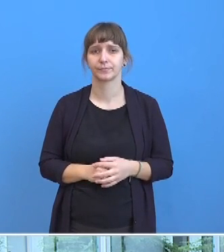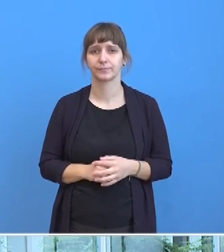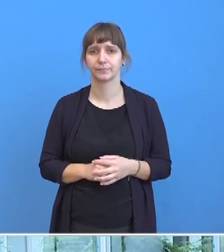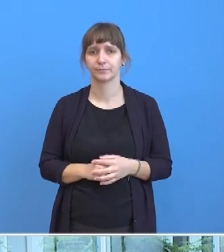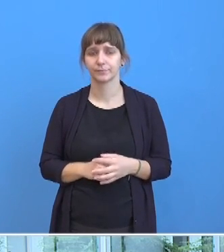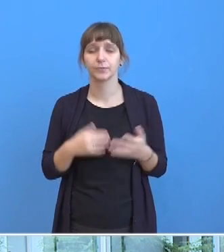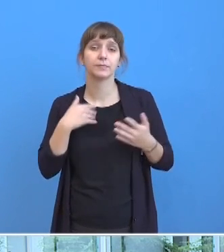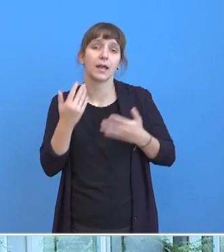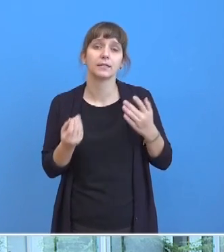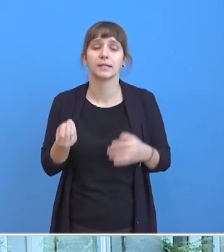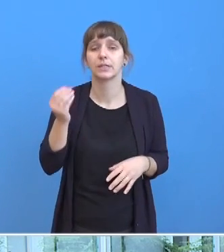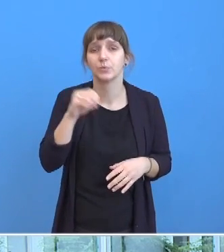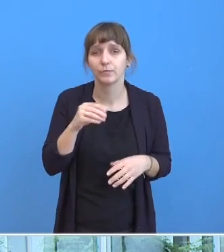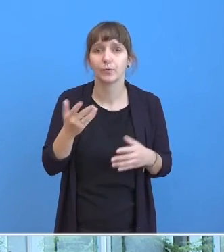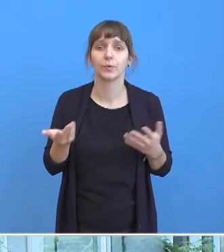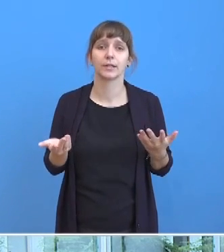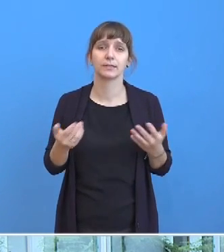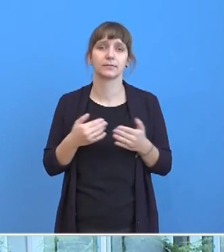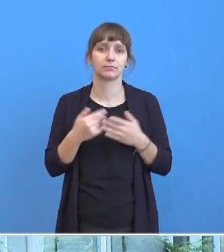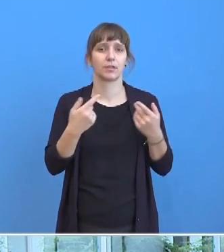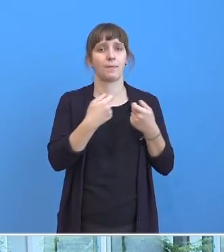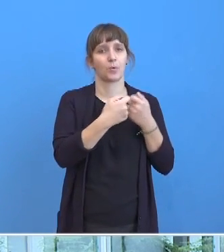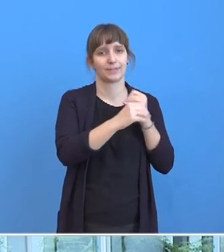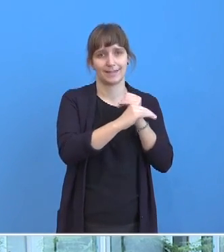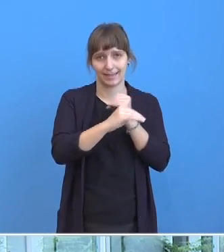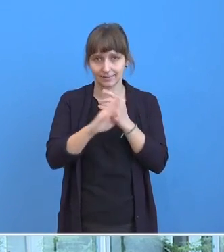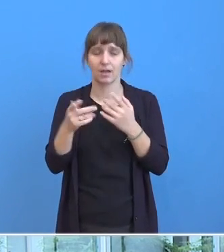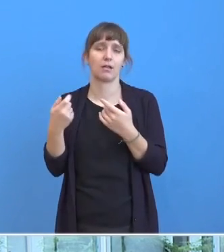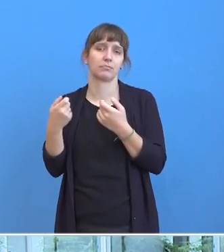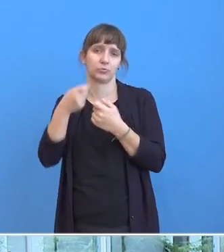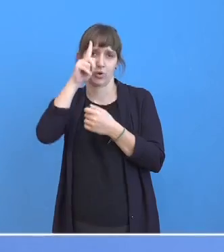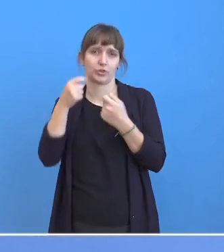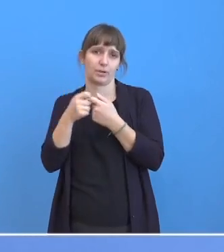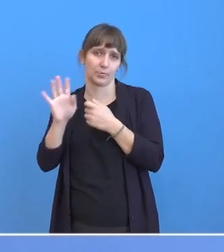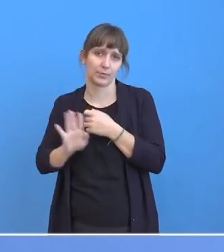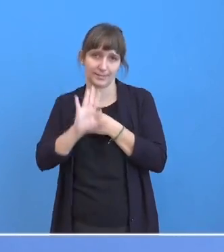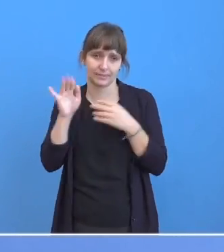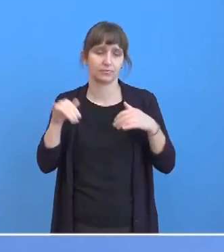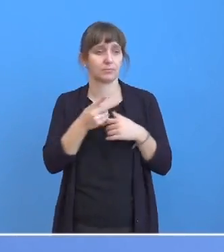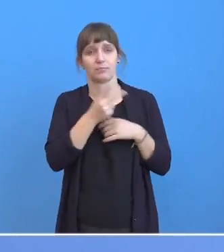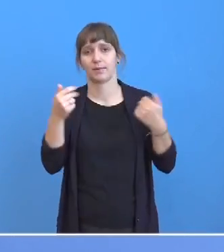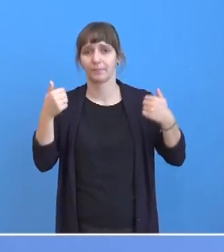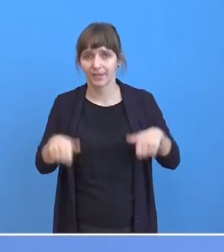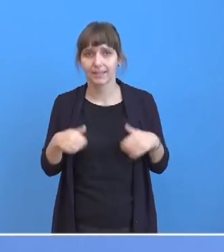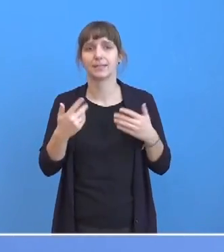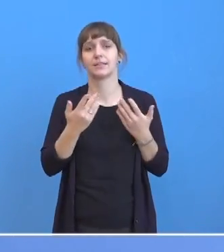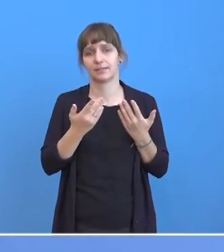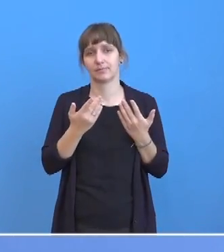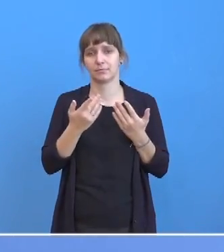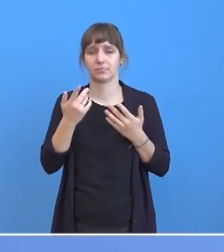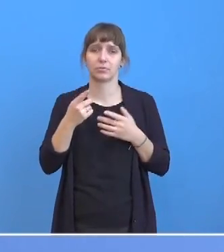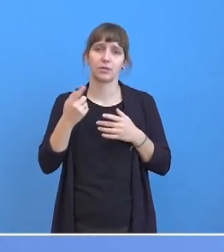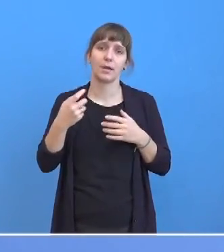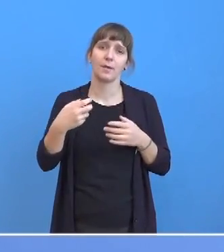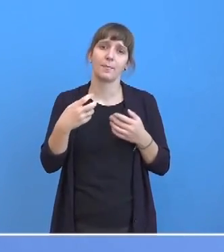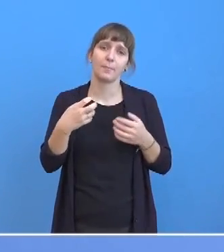Vielleicht kann ich nochmal hinzufügen, Bund und Länder sind dann gemeinsam in der Pflicht. Diese Treffen, die da regelmäßig Chef des Bundeskanzleramts mit